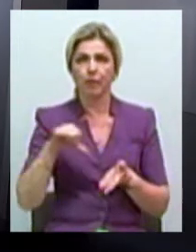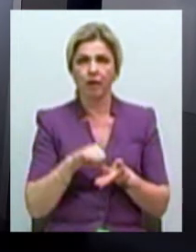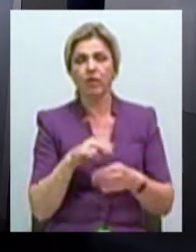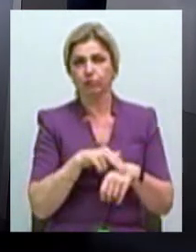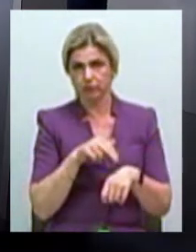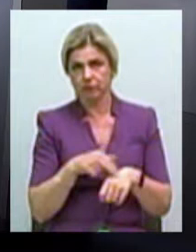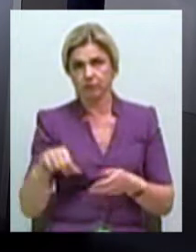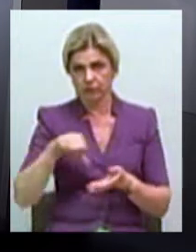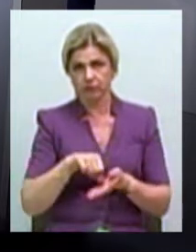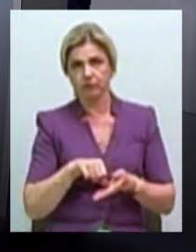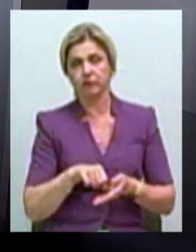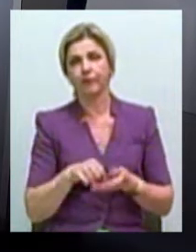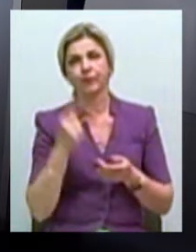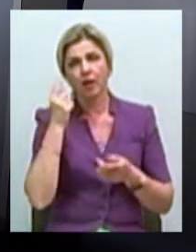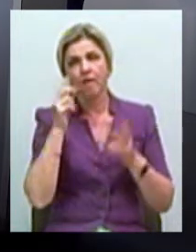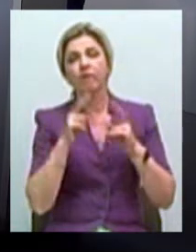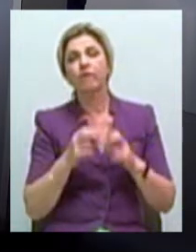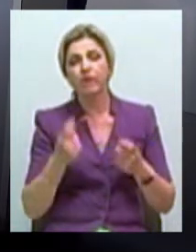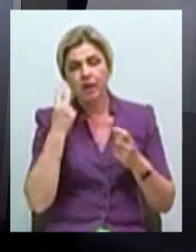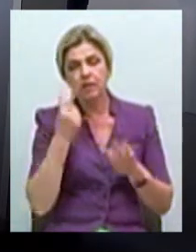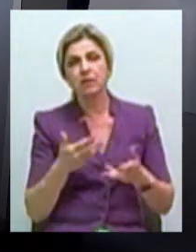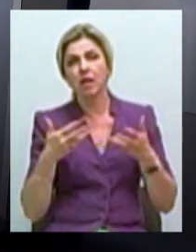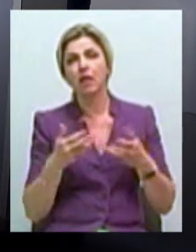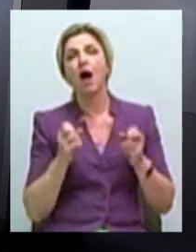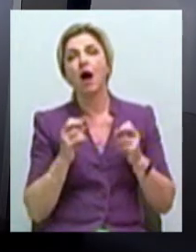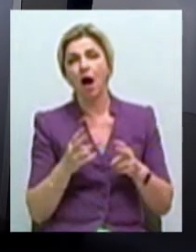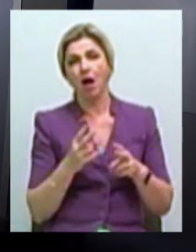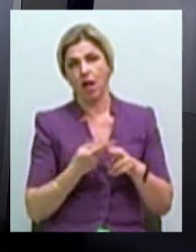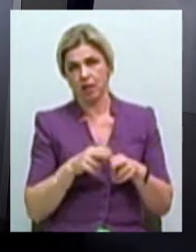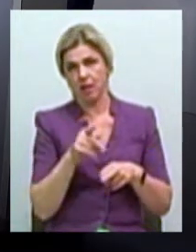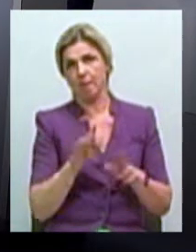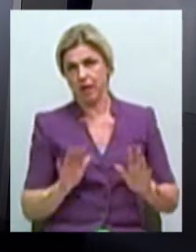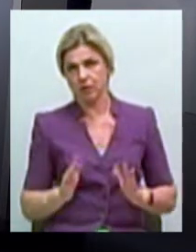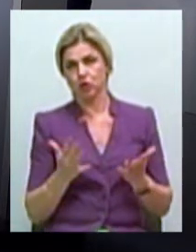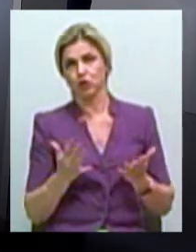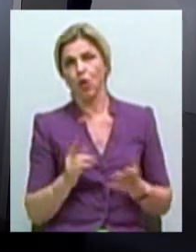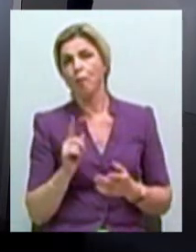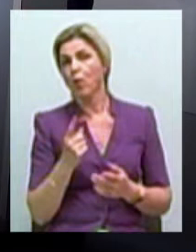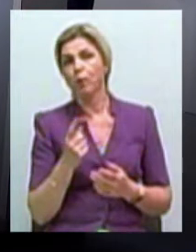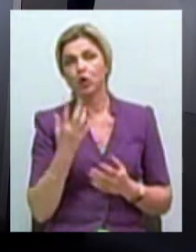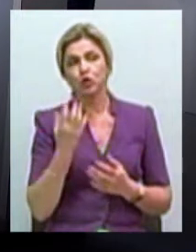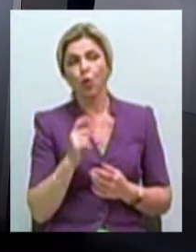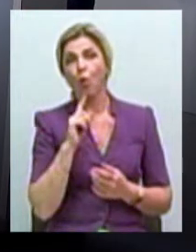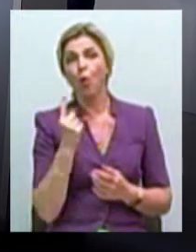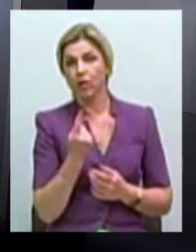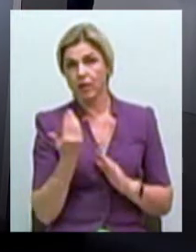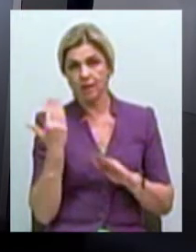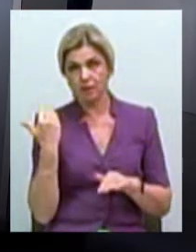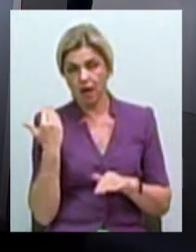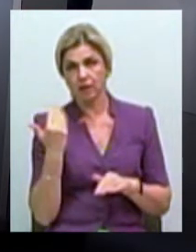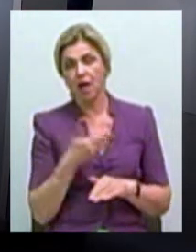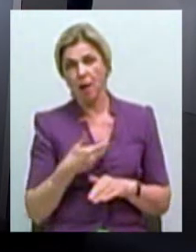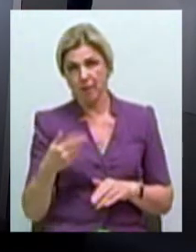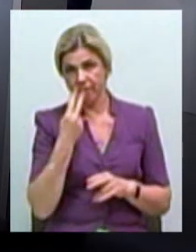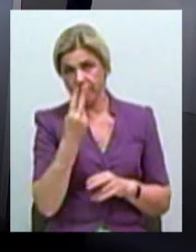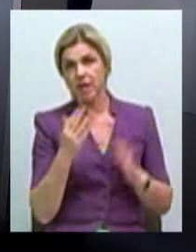правоохранителей вияснити, яким образом відбувало це. Буквально ще год назад, ми з вами